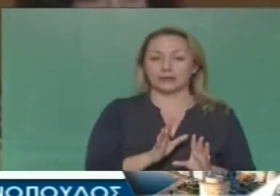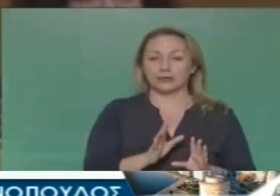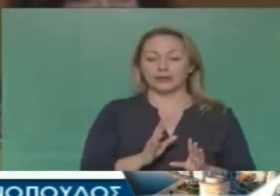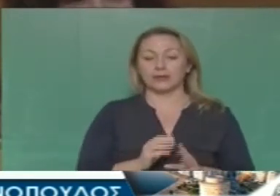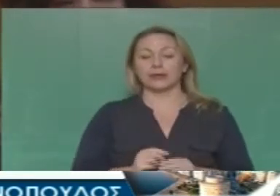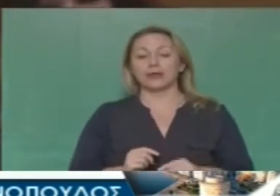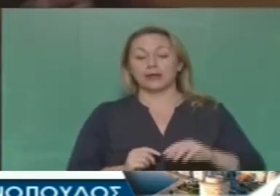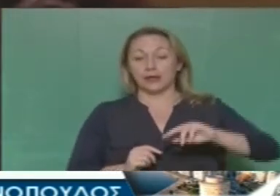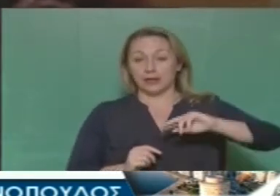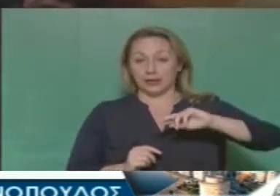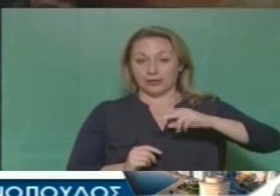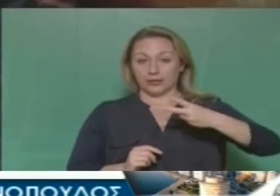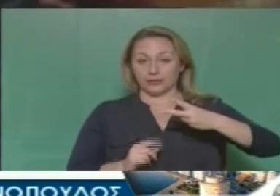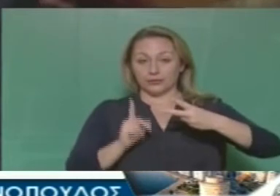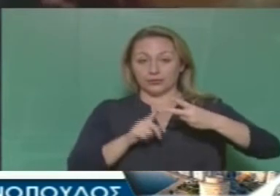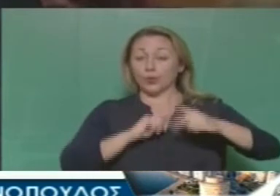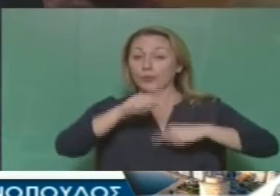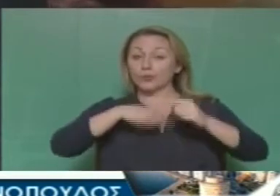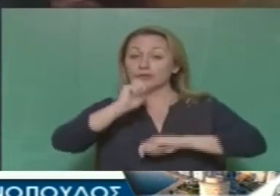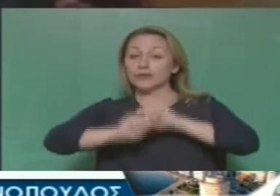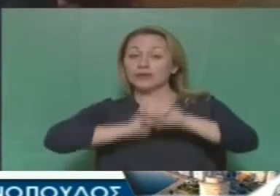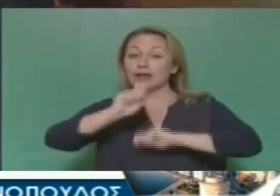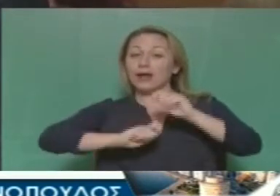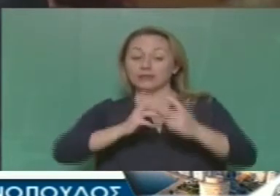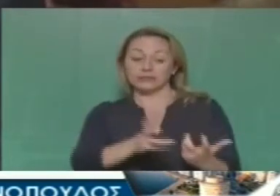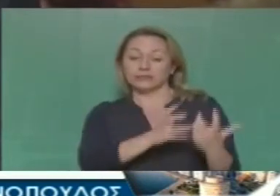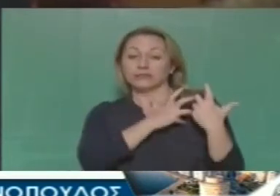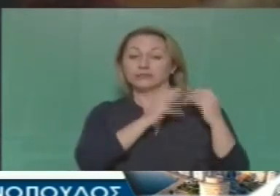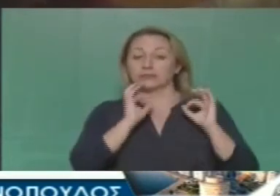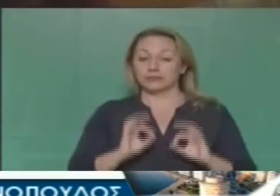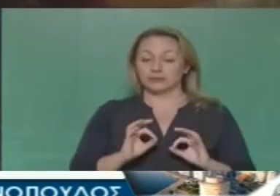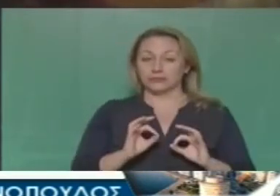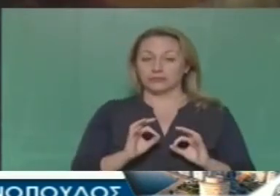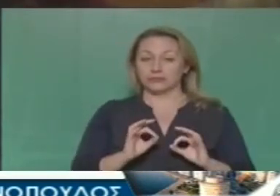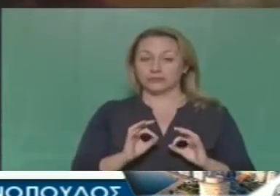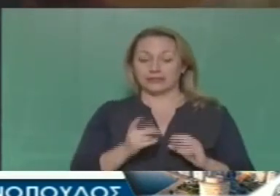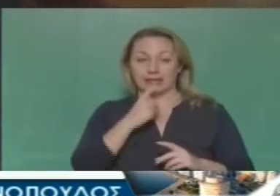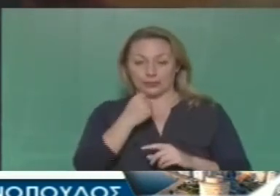Το δεύτερο είναι ποιοι κατασκευάζουν τα έργα, άρα και κερδίζουν.